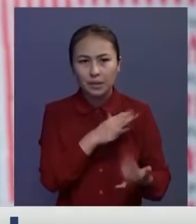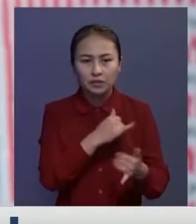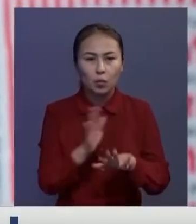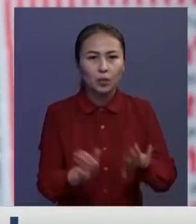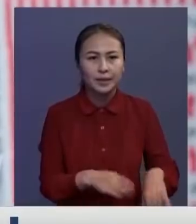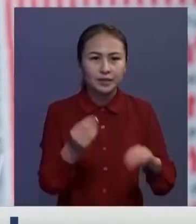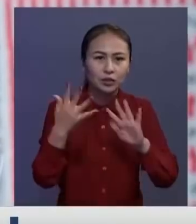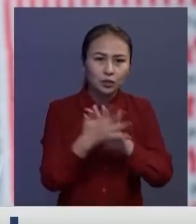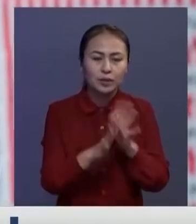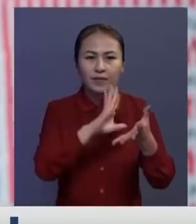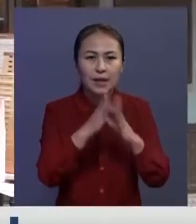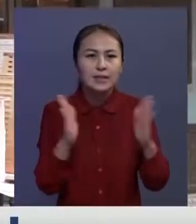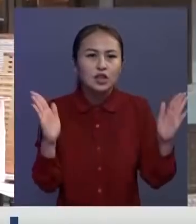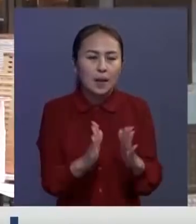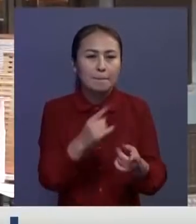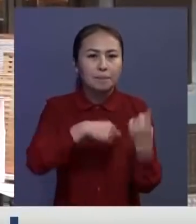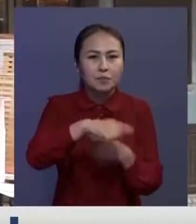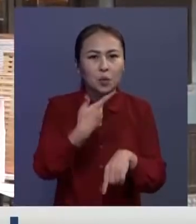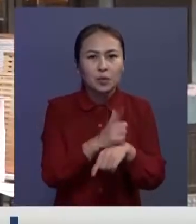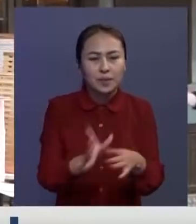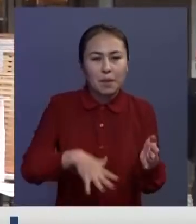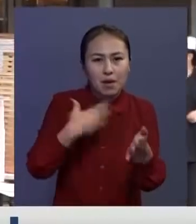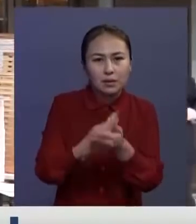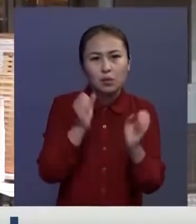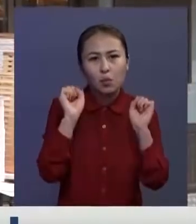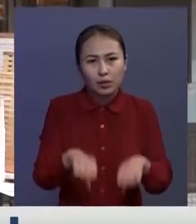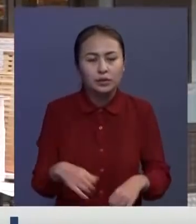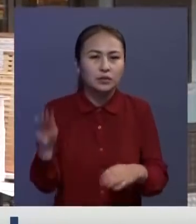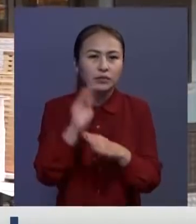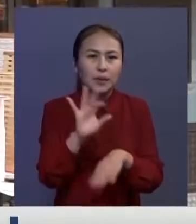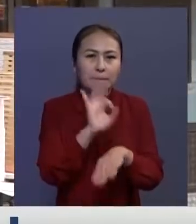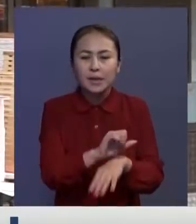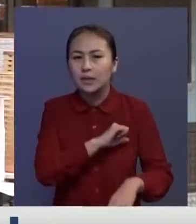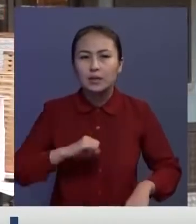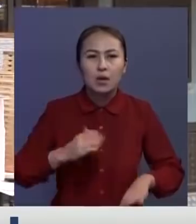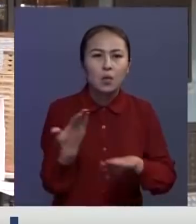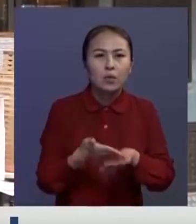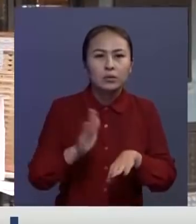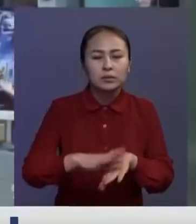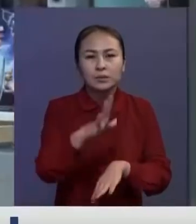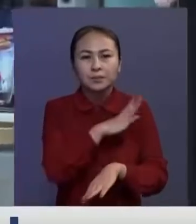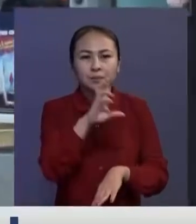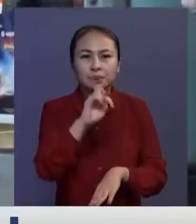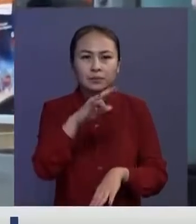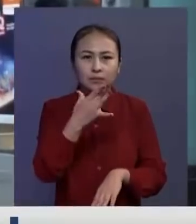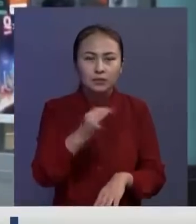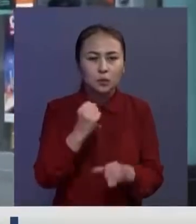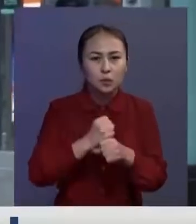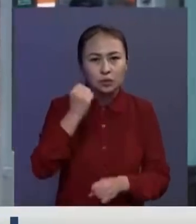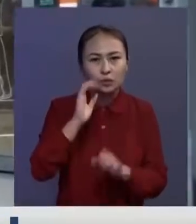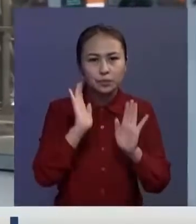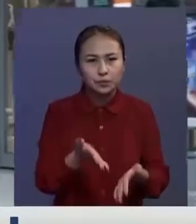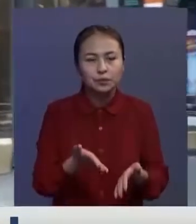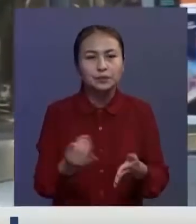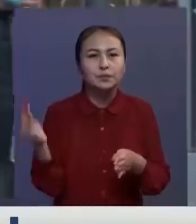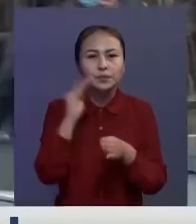Одан шығынға ұшыраған шағын бизнеске өте мақы төленетін болды. Үндеттің ең ауырзардабын тартқан Белгияда да қатан шектеулер